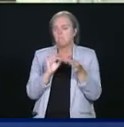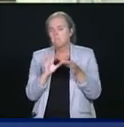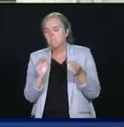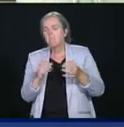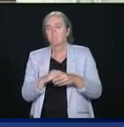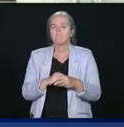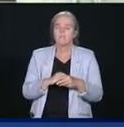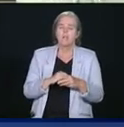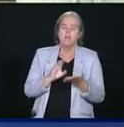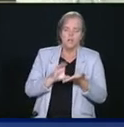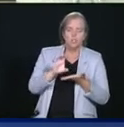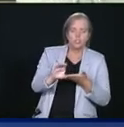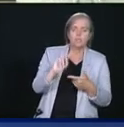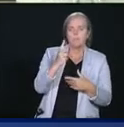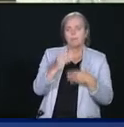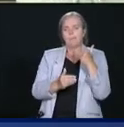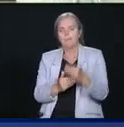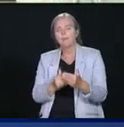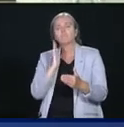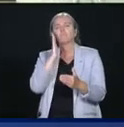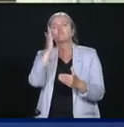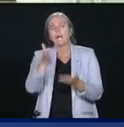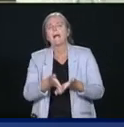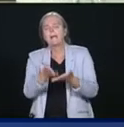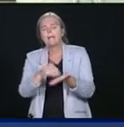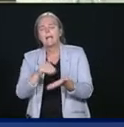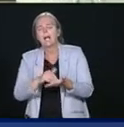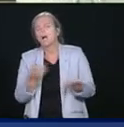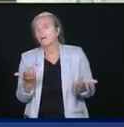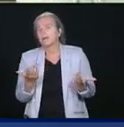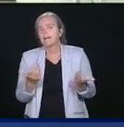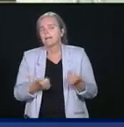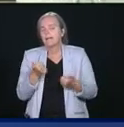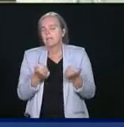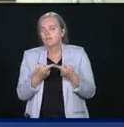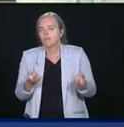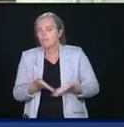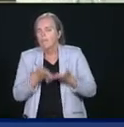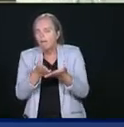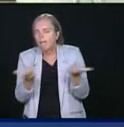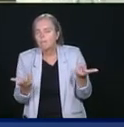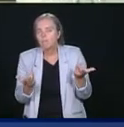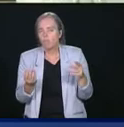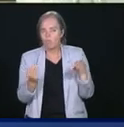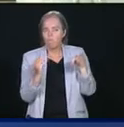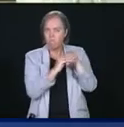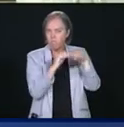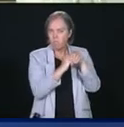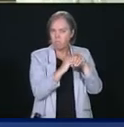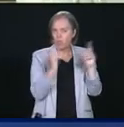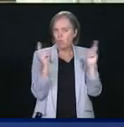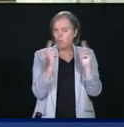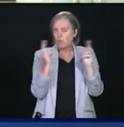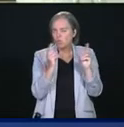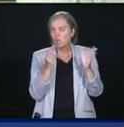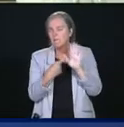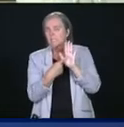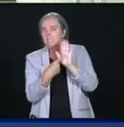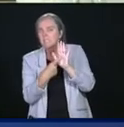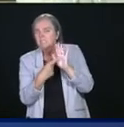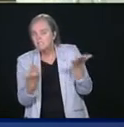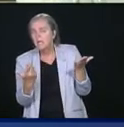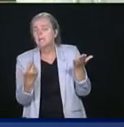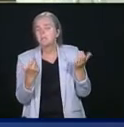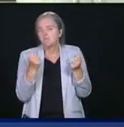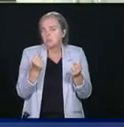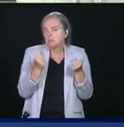'est un premier pas, il va y en avoir d'autres. Quelle forme pourrait prendre cette aide? Est-ce que l'idée d'un fonds d'urgence, ce serait, par exemple, une option